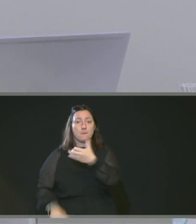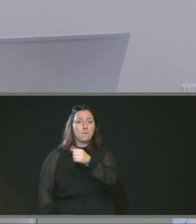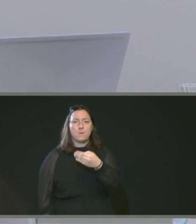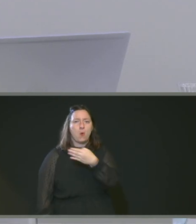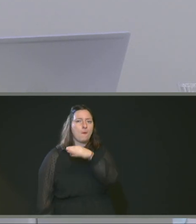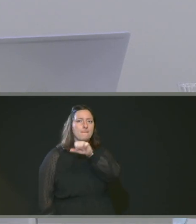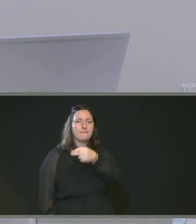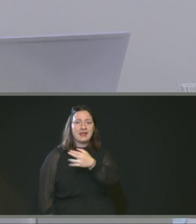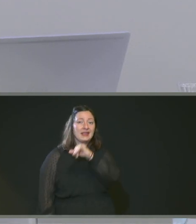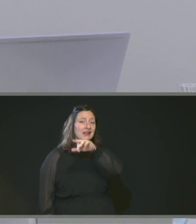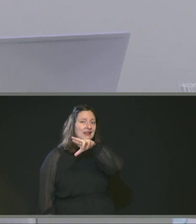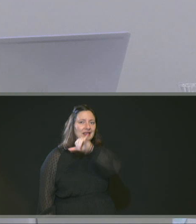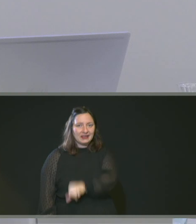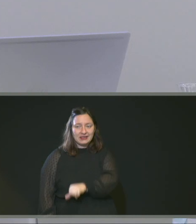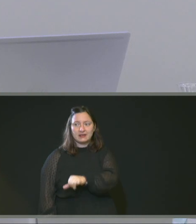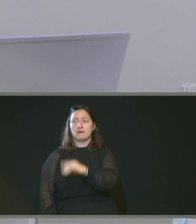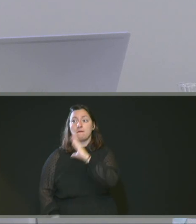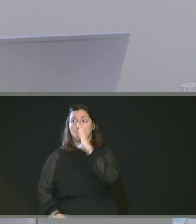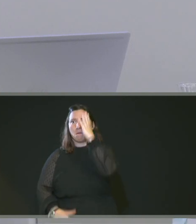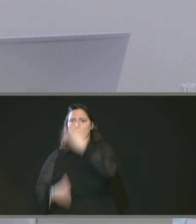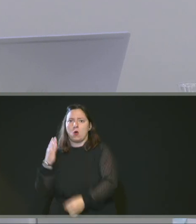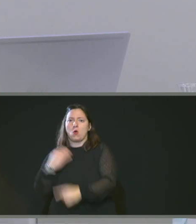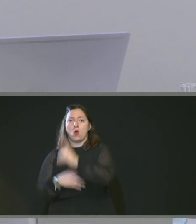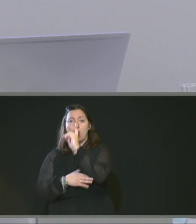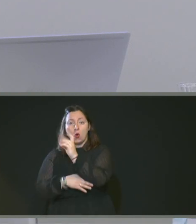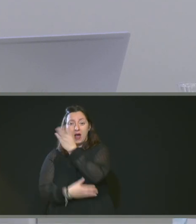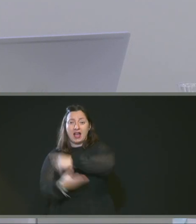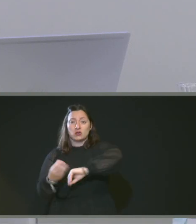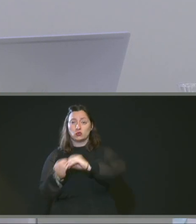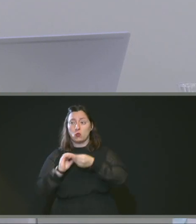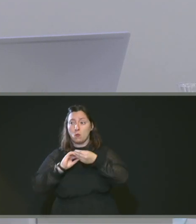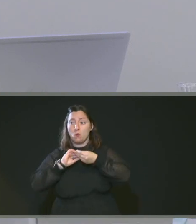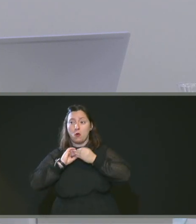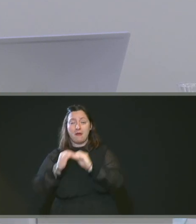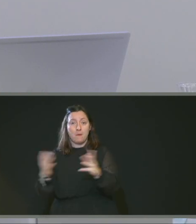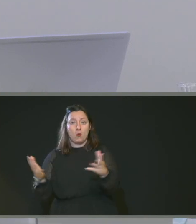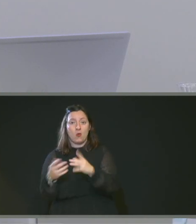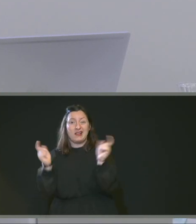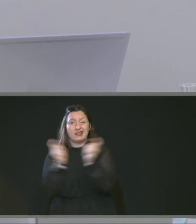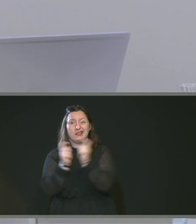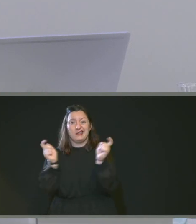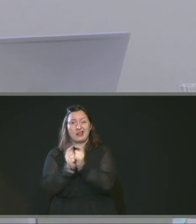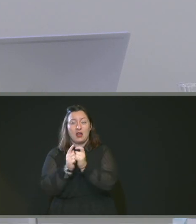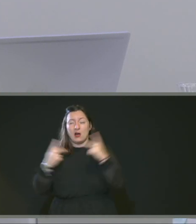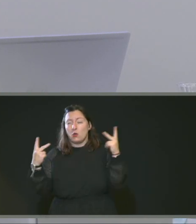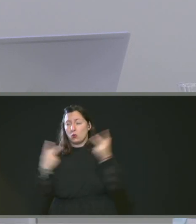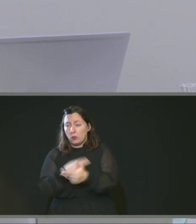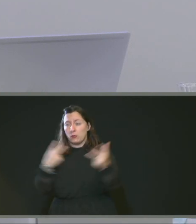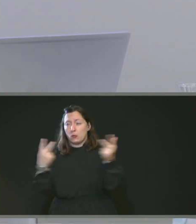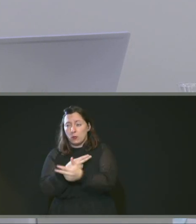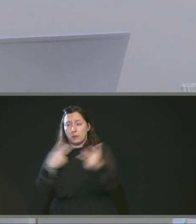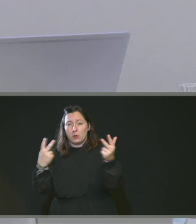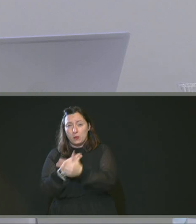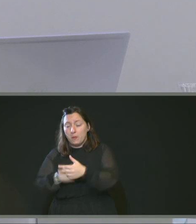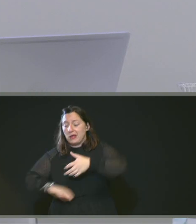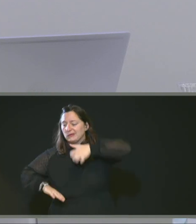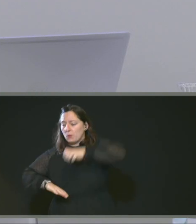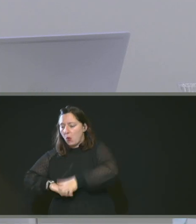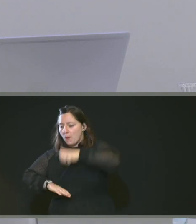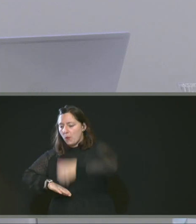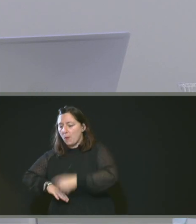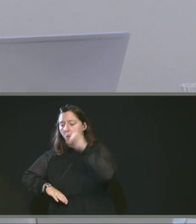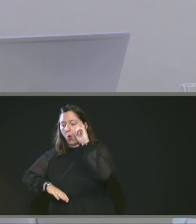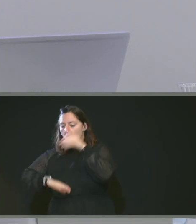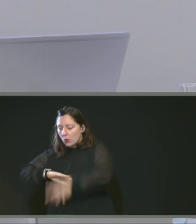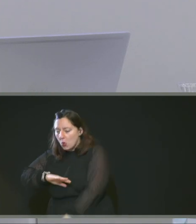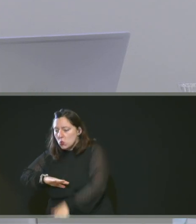quantité d'eau, elle connaît également un problème d'approvisionnement lié aux coupures fréquentes d'électricité nécessaires au fonctionnement de la pompe. Les équipements actuels n